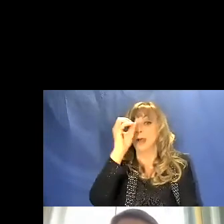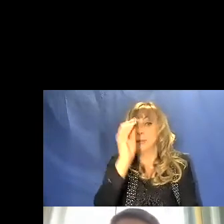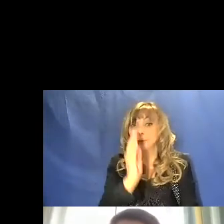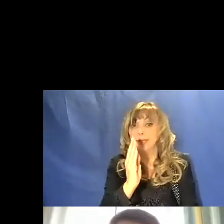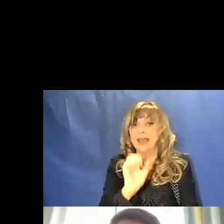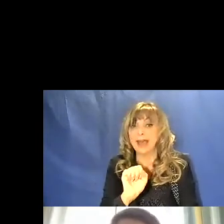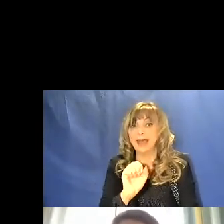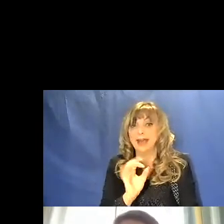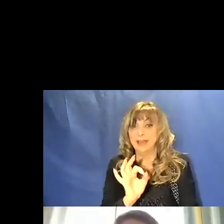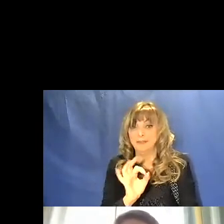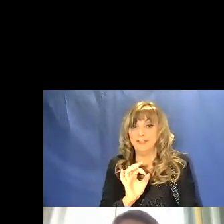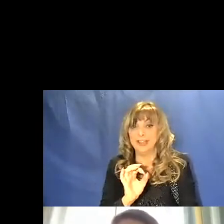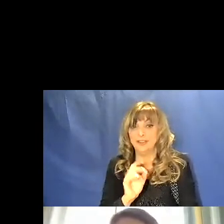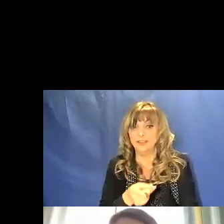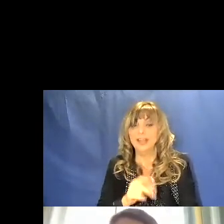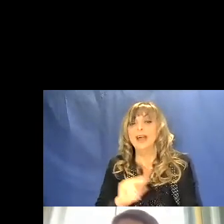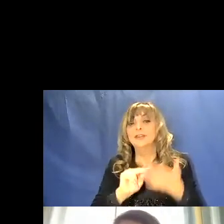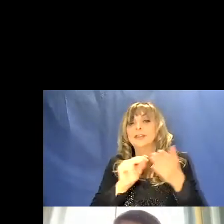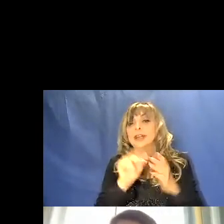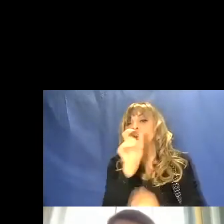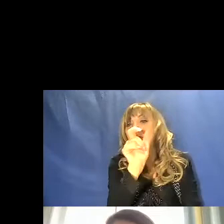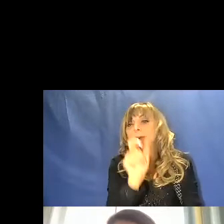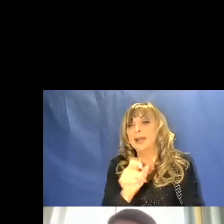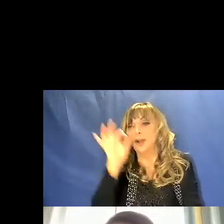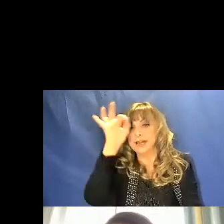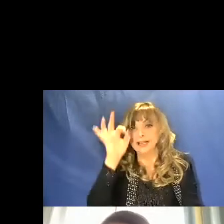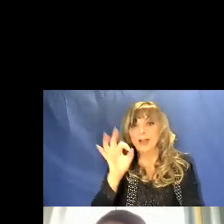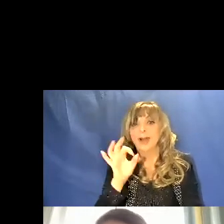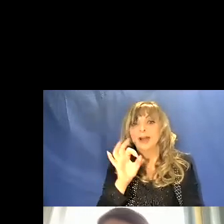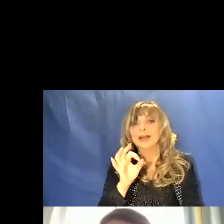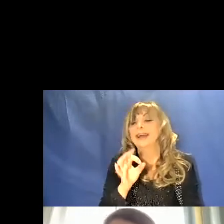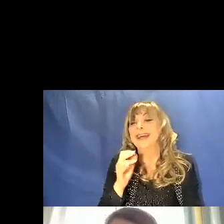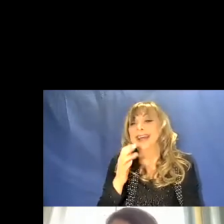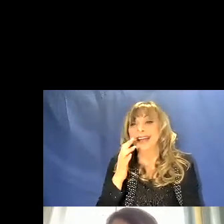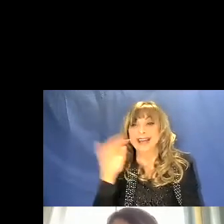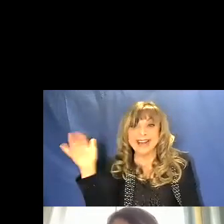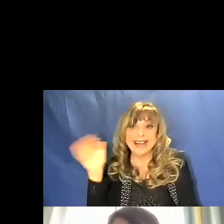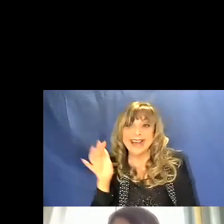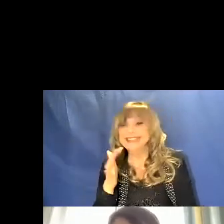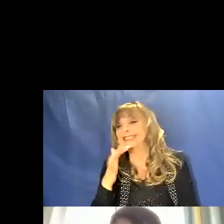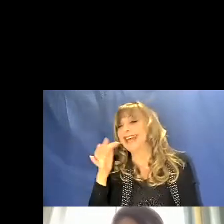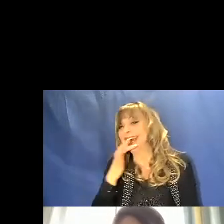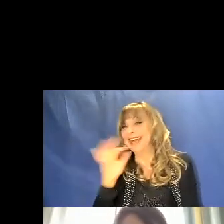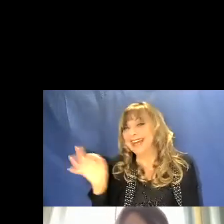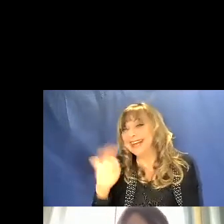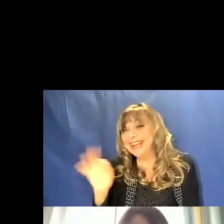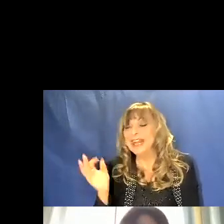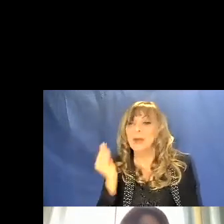O, B, è fine girl, cioè, sì, una ragazza carina, baciami, kiss me.